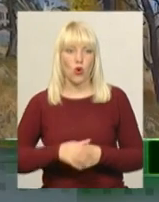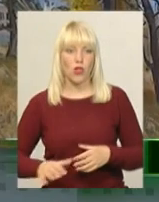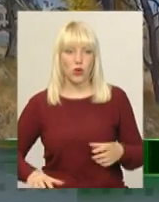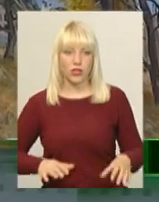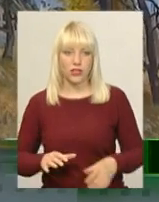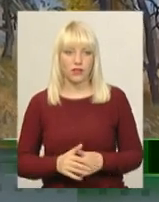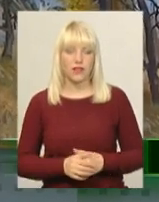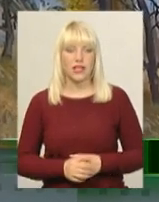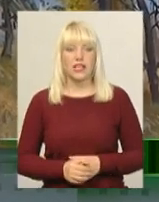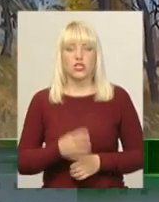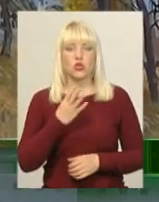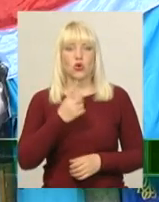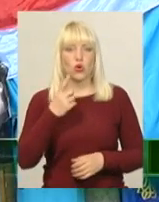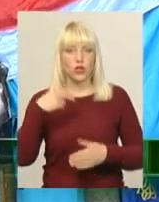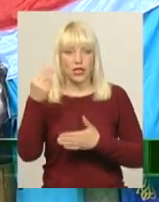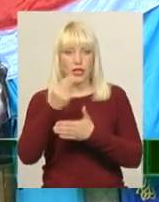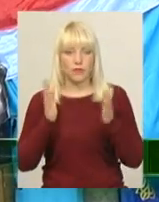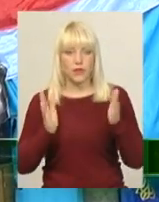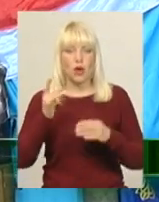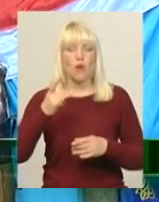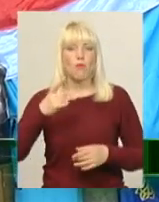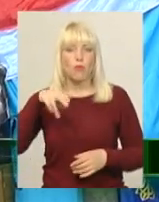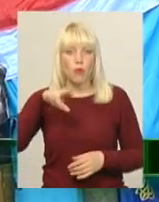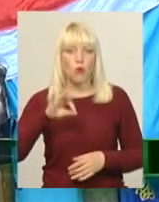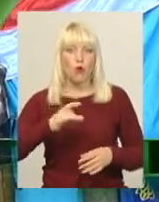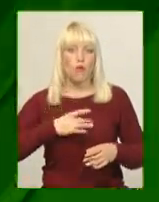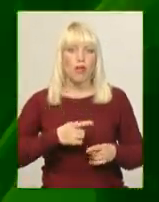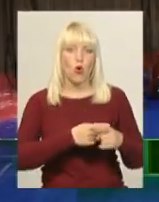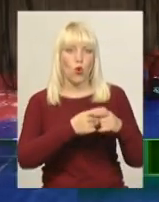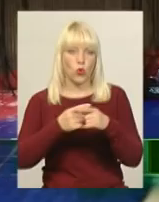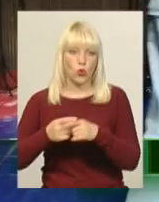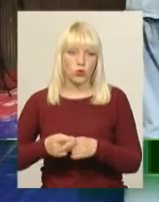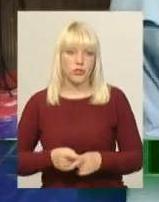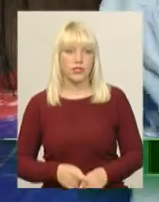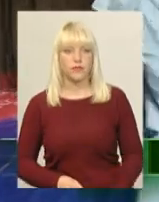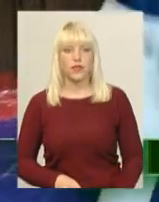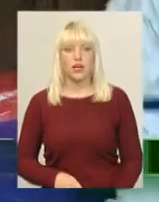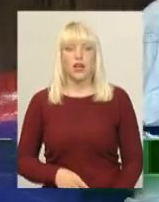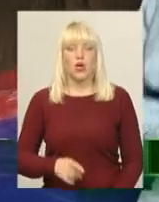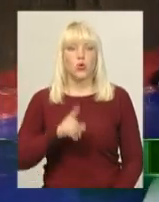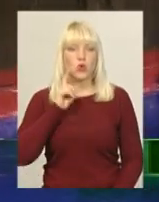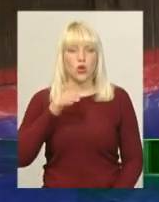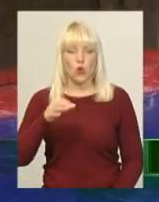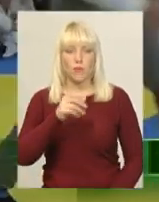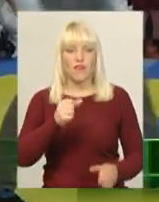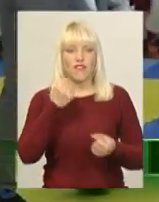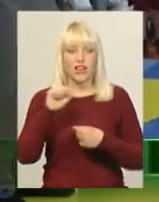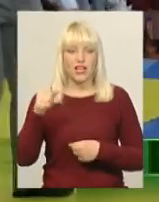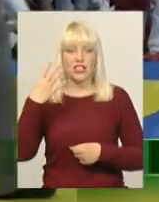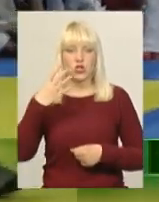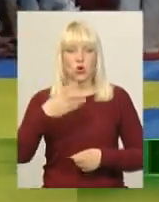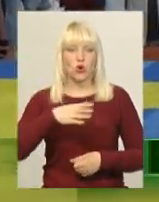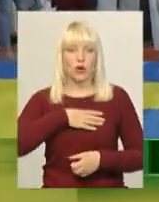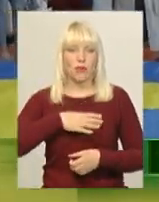виставці про білорусів з Україною в серці в Музеї історії міста Хмельницького. Юніори області виграли 40 медалей на